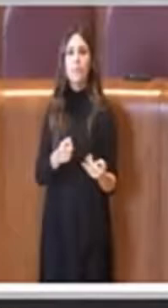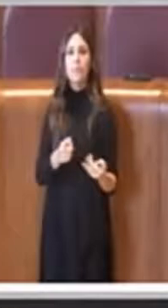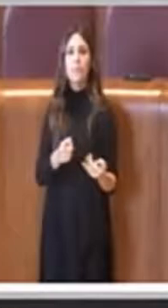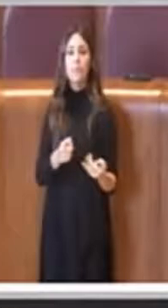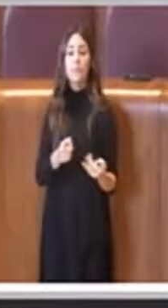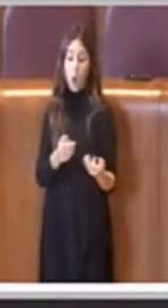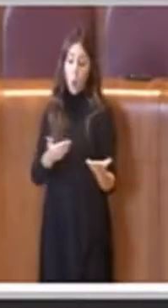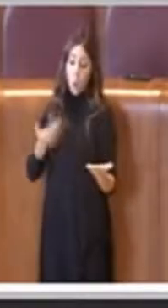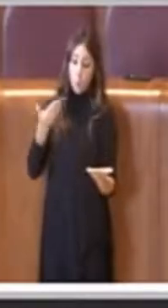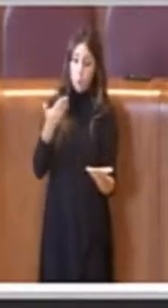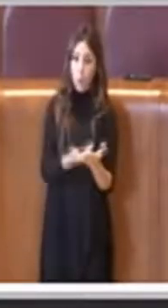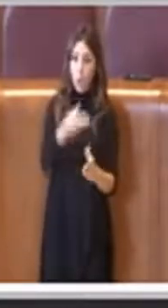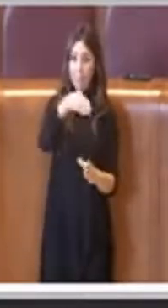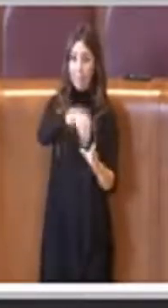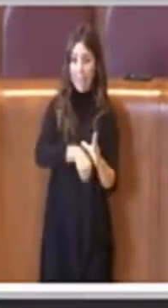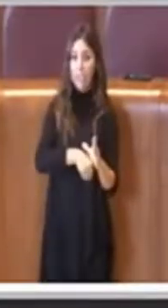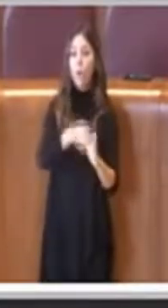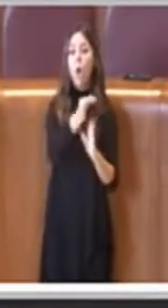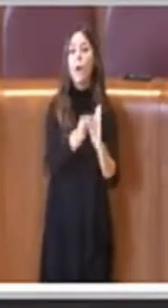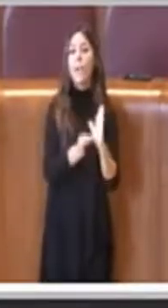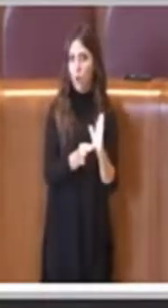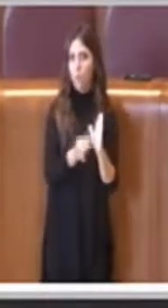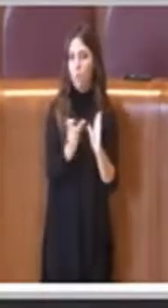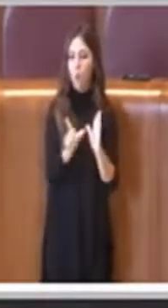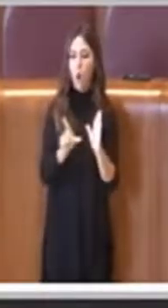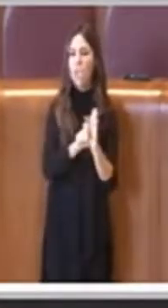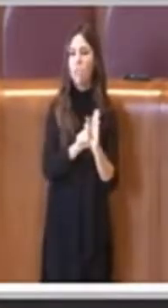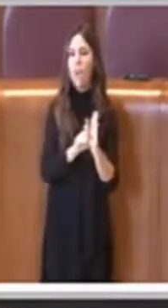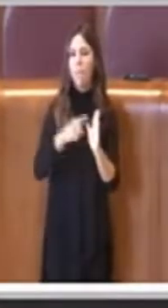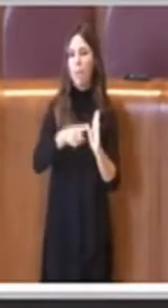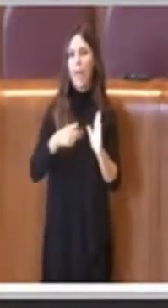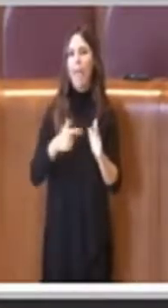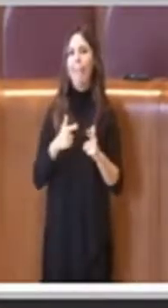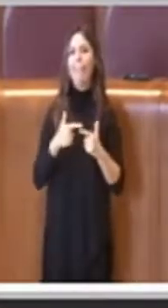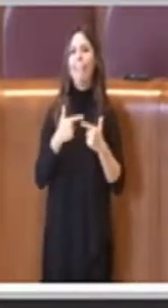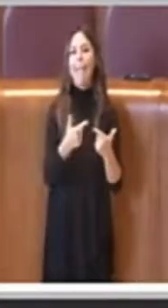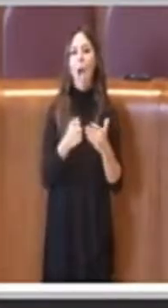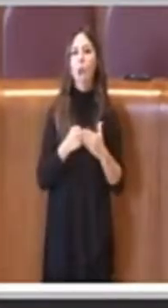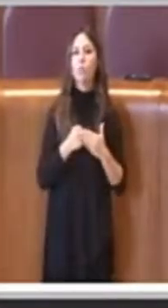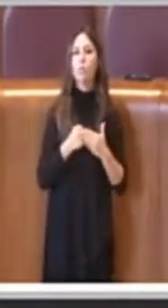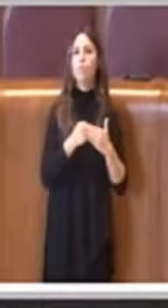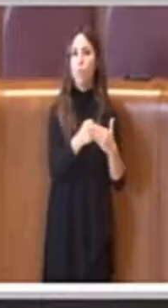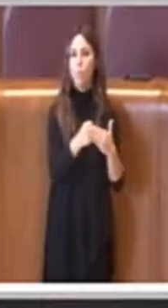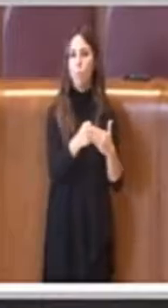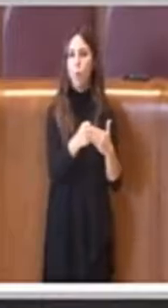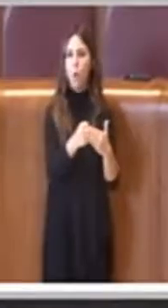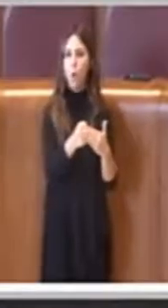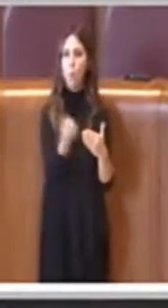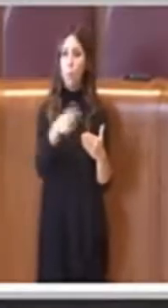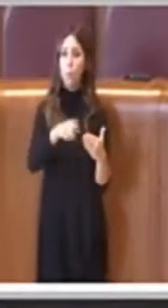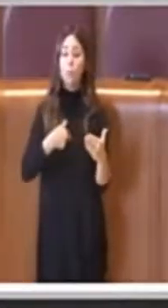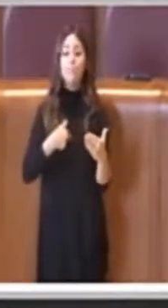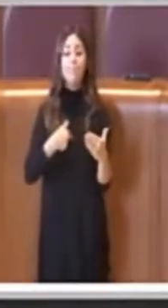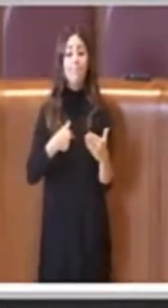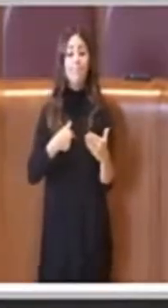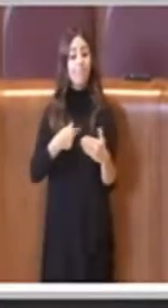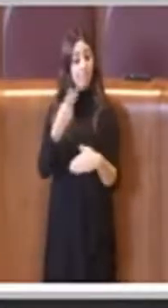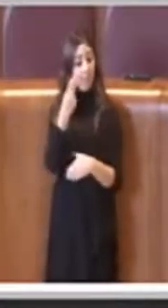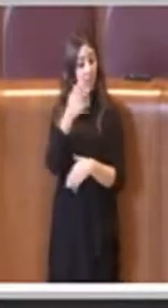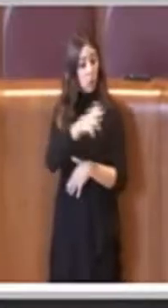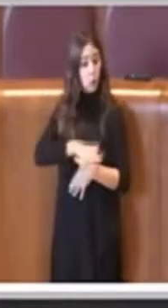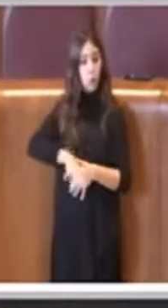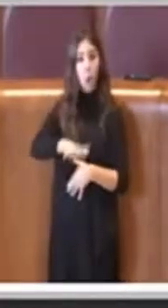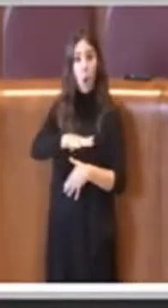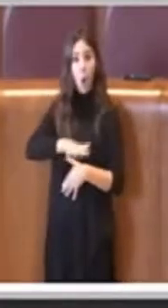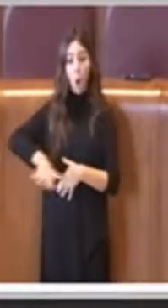riconversione della licenza anche nel regolamento, proprio per dargli più forza e abbiamo individuato quelle aree verdi per poter